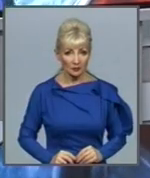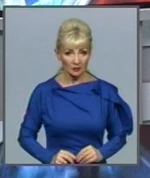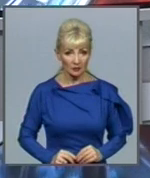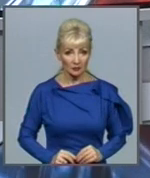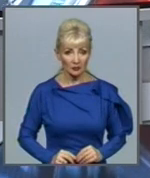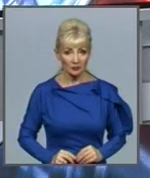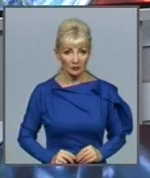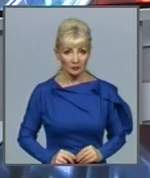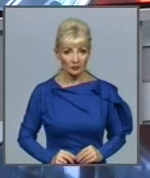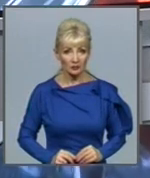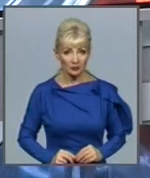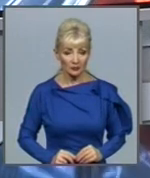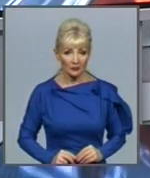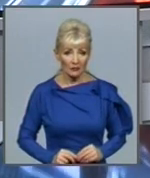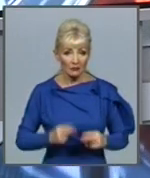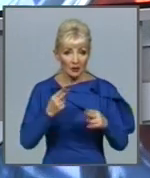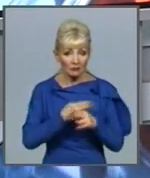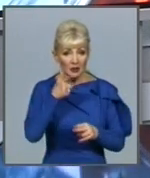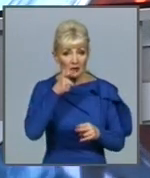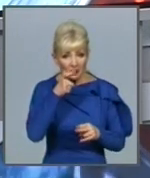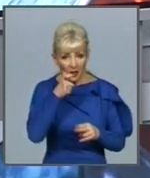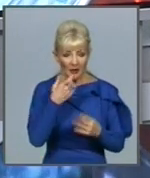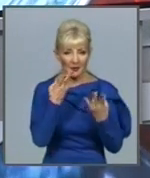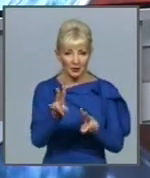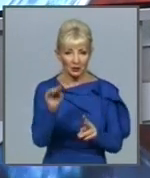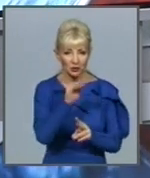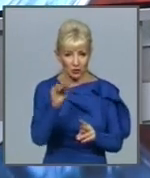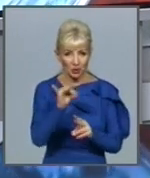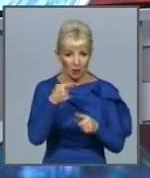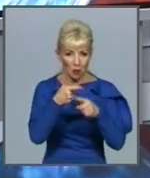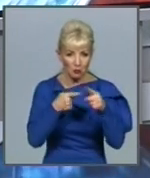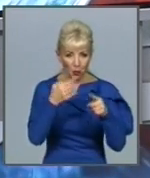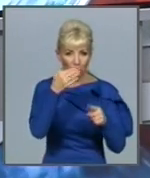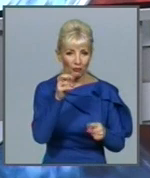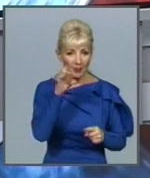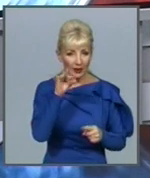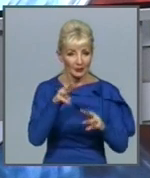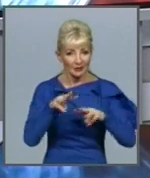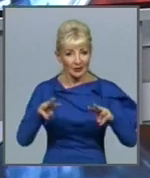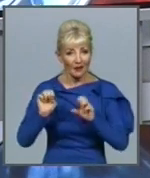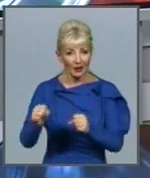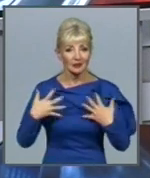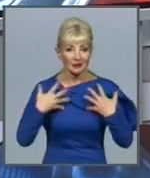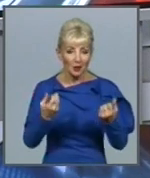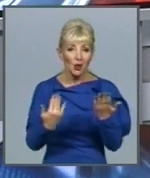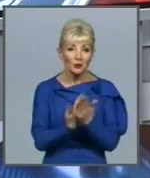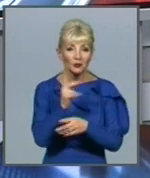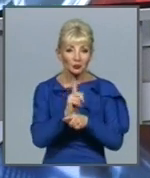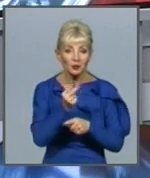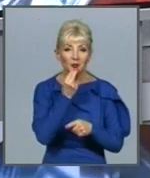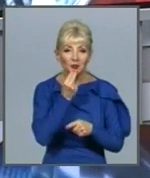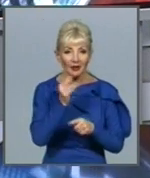Без цукру, шкідливих жирів та напівфабрикаті. У Міністерстві охорони здоров'я розробили нові норми харчування у закладах освіти.